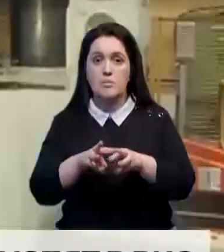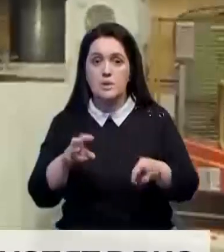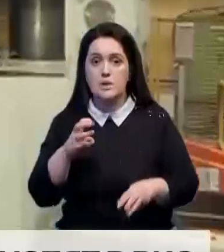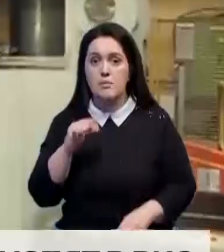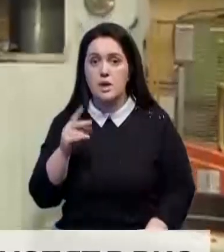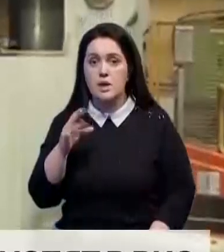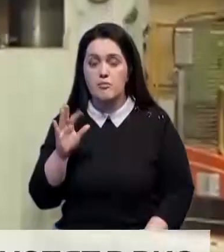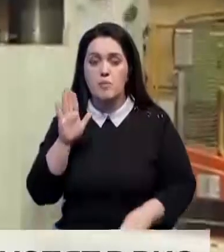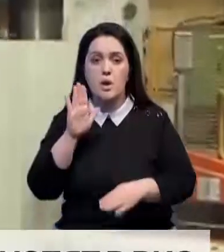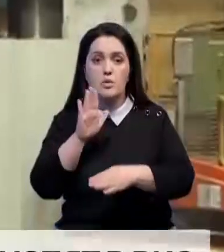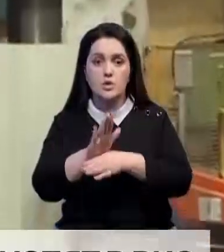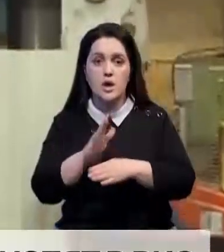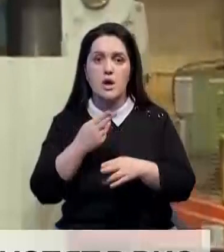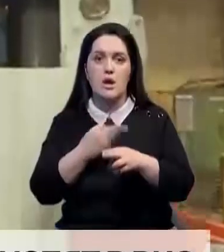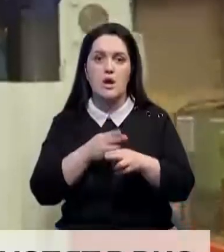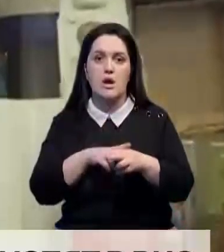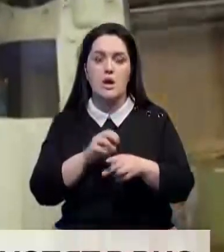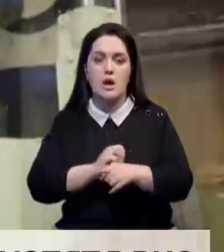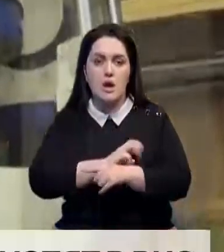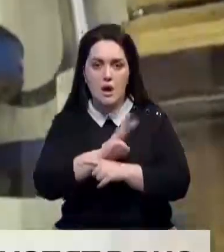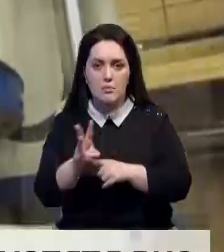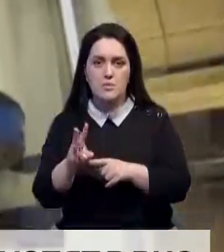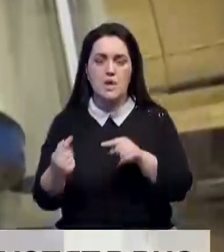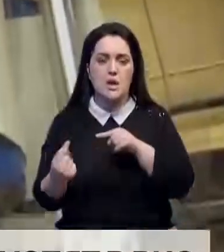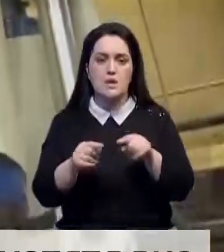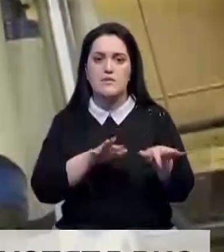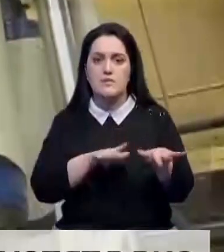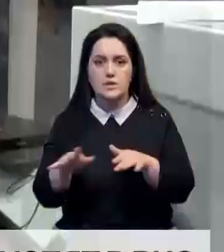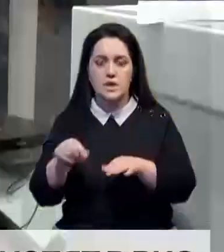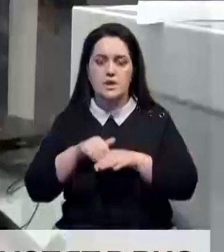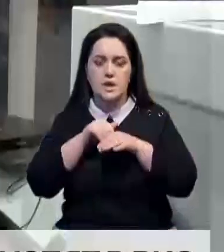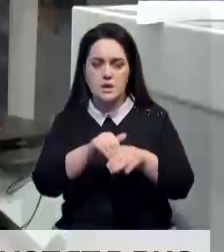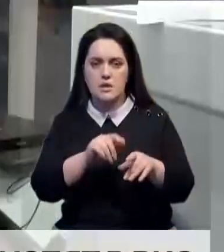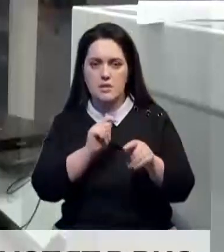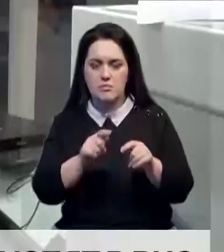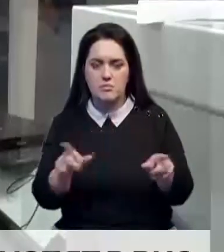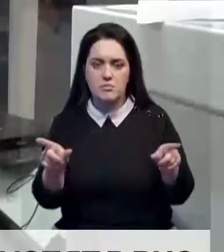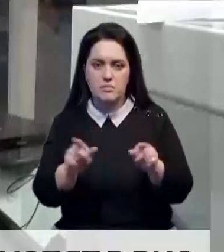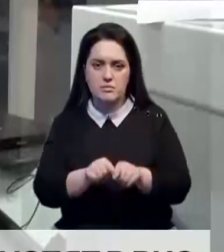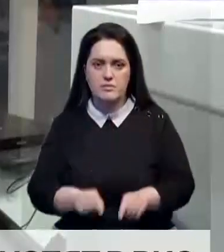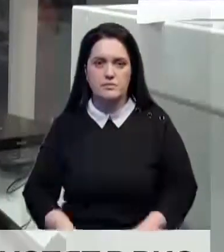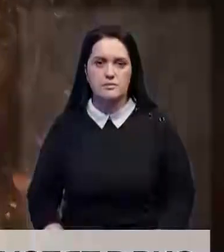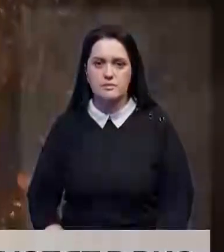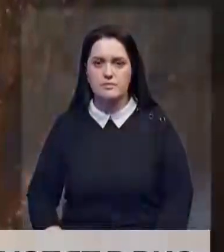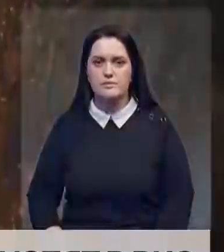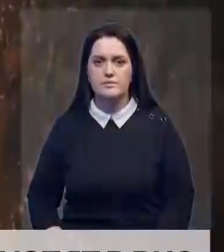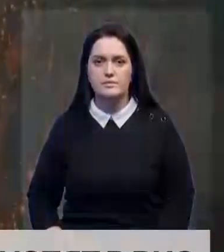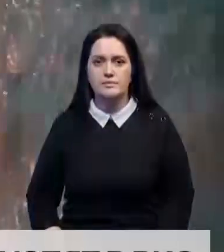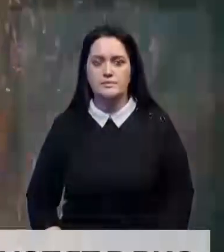Премьер-министр Алихан Смайиров поручил уполномоченным ведомствам обеспечить всестороннее взаимодействие с инвесторами.